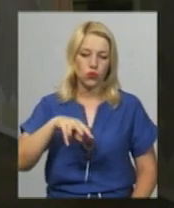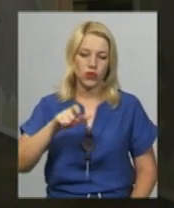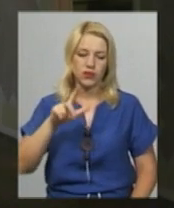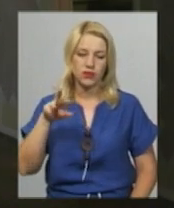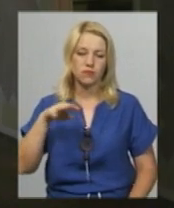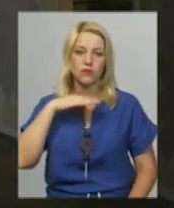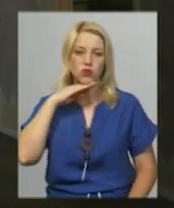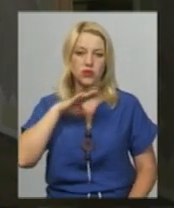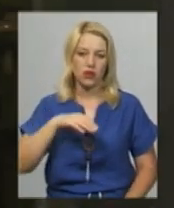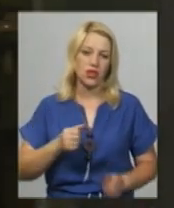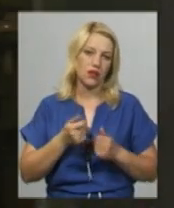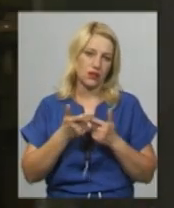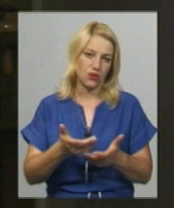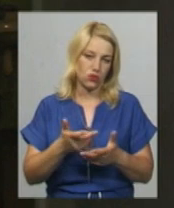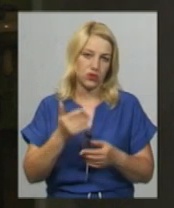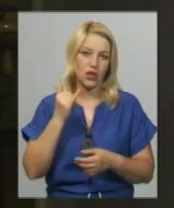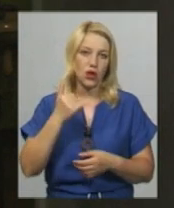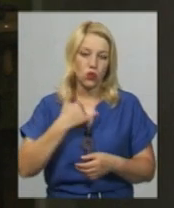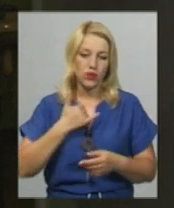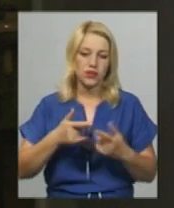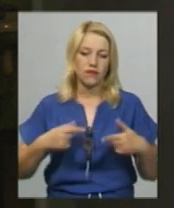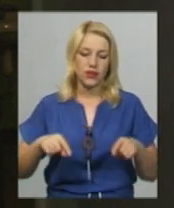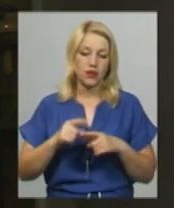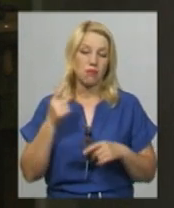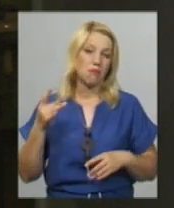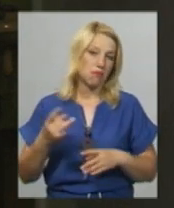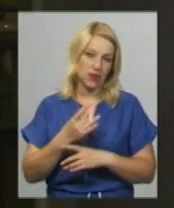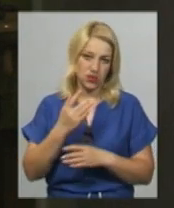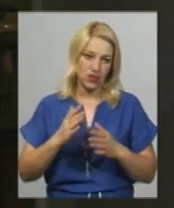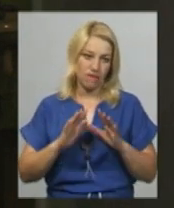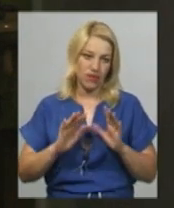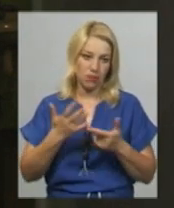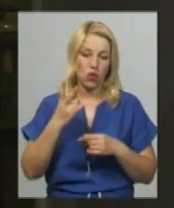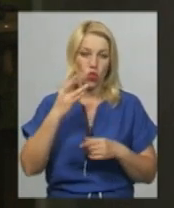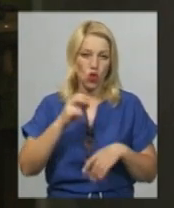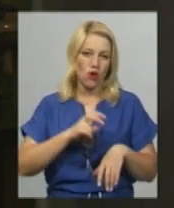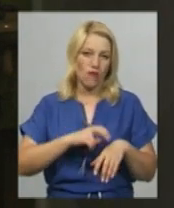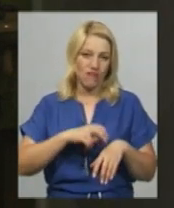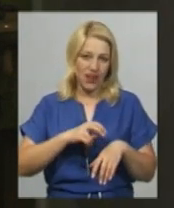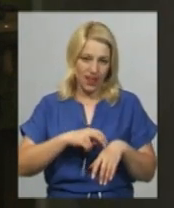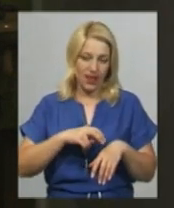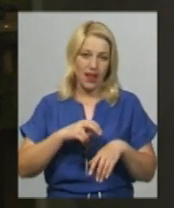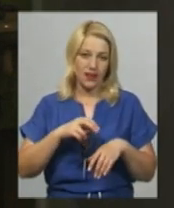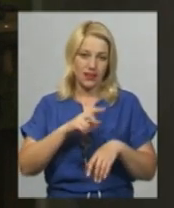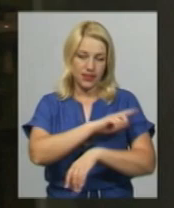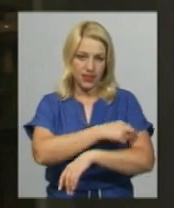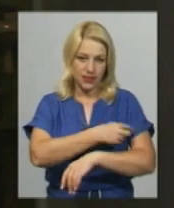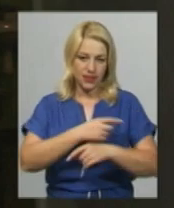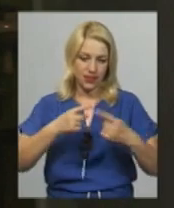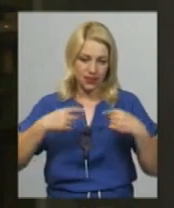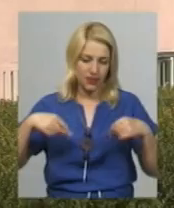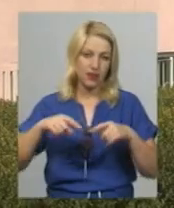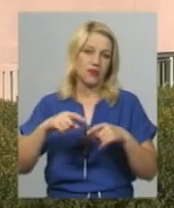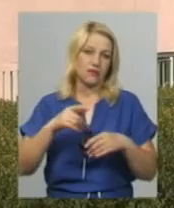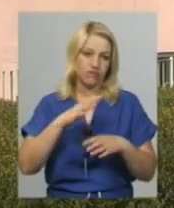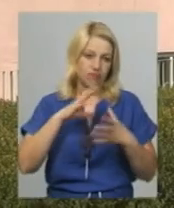зараз достатній кількості. У нас в відділенні перший випадок, в лікарні це не перший випадок, там були більш легкі випадки.